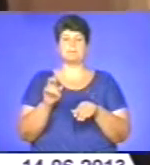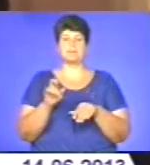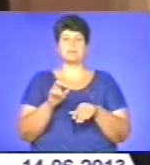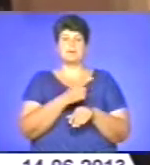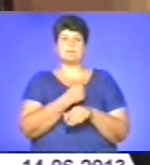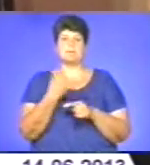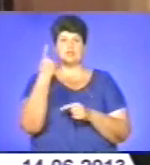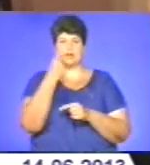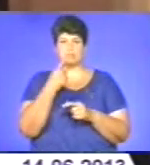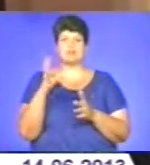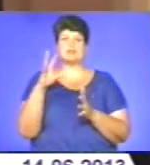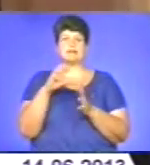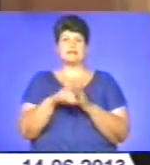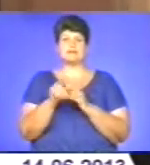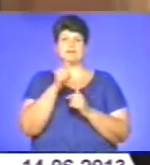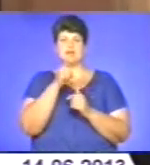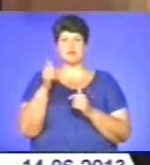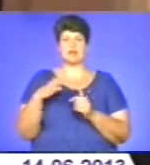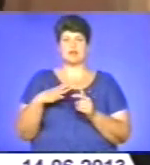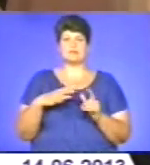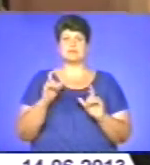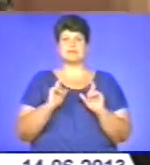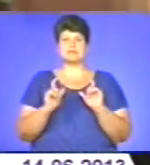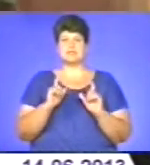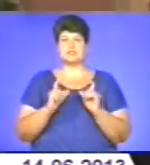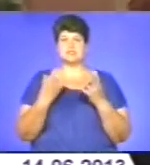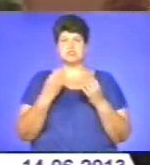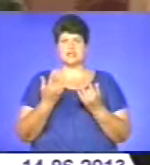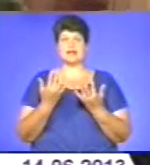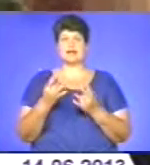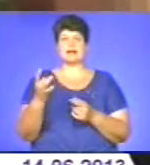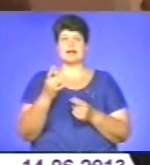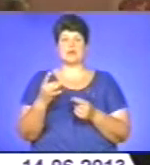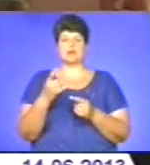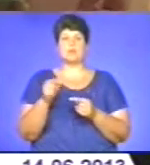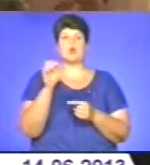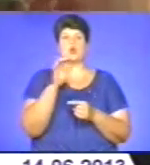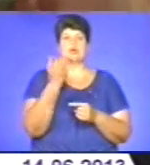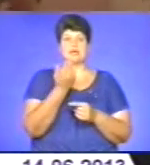вкладаємося в терміни, ми очікуємо на сесії ще в декількох районах про їх організацію.